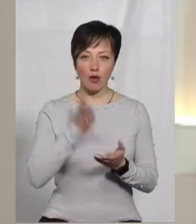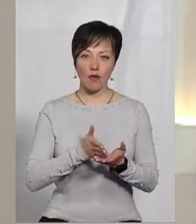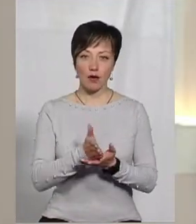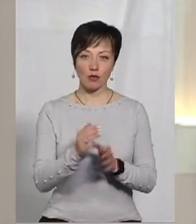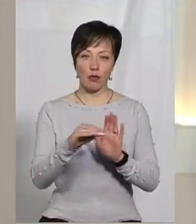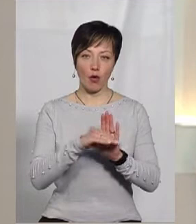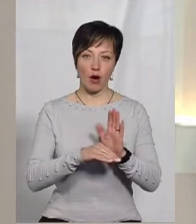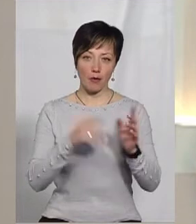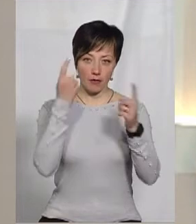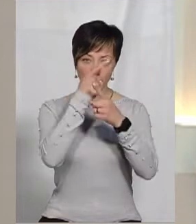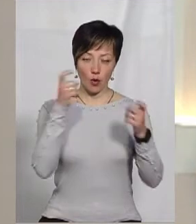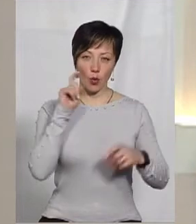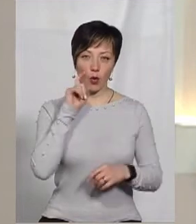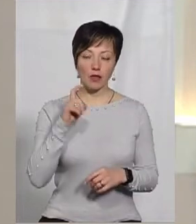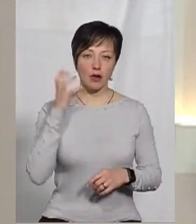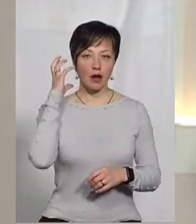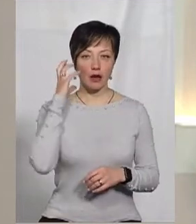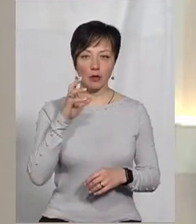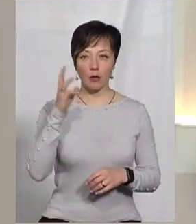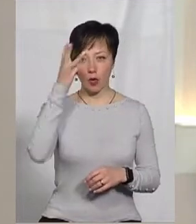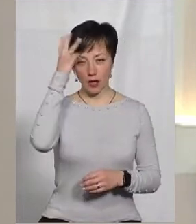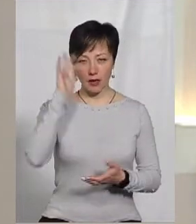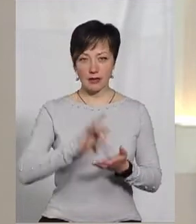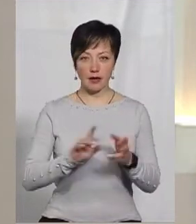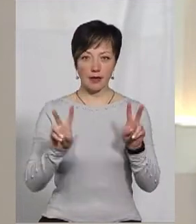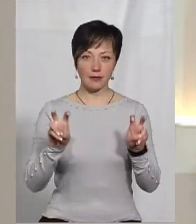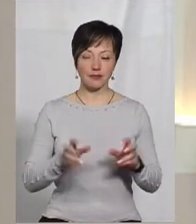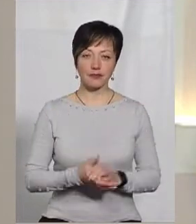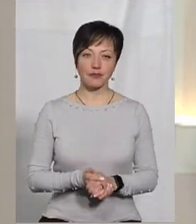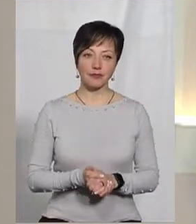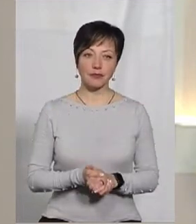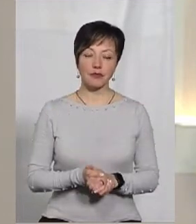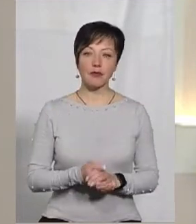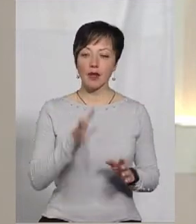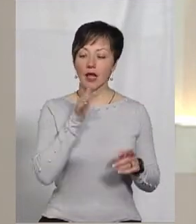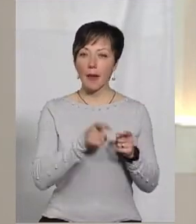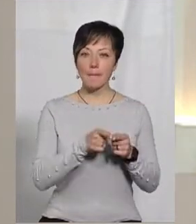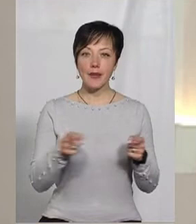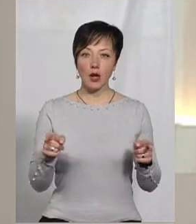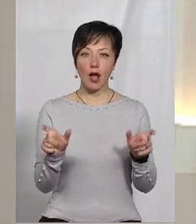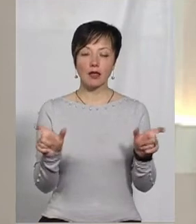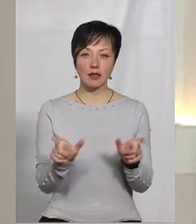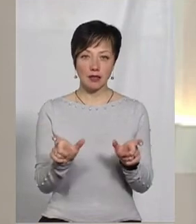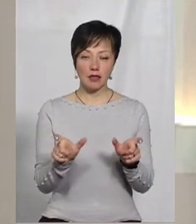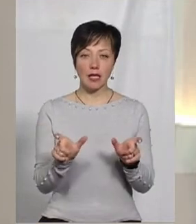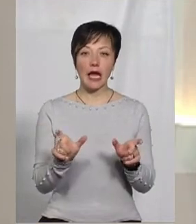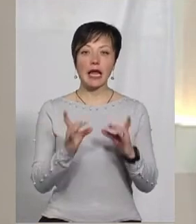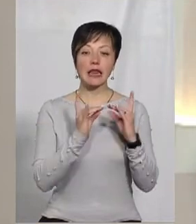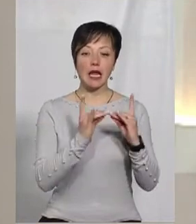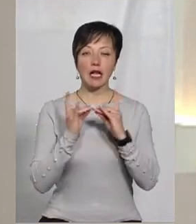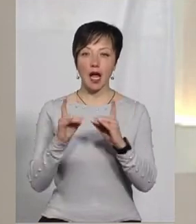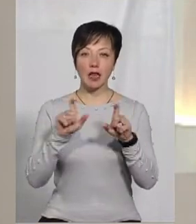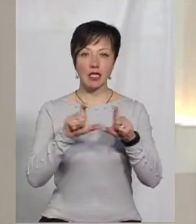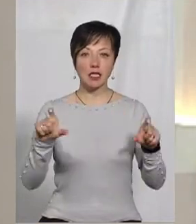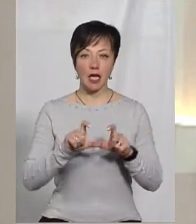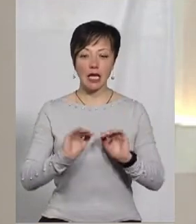програми в ефірі Українського радіо «Радіо Поділля Центр». На період карантину з інтернатних